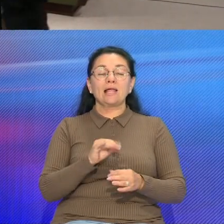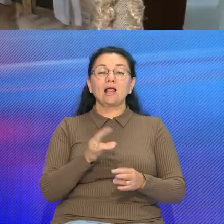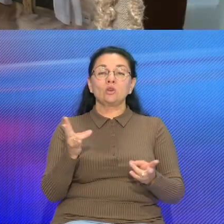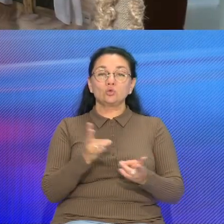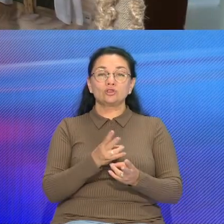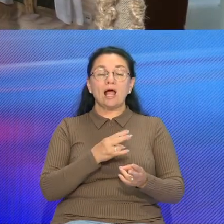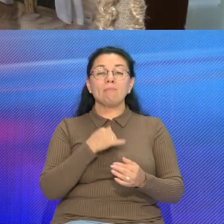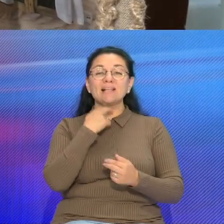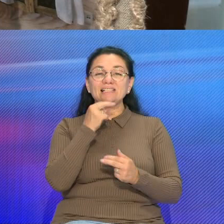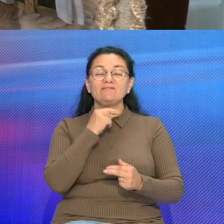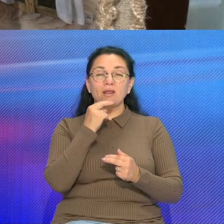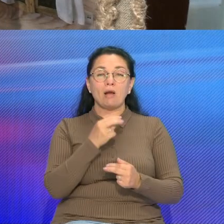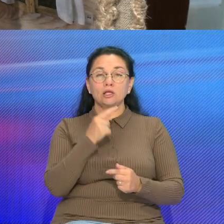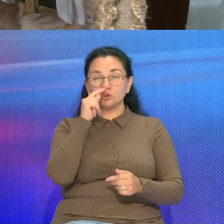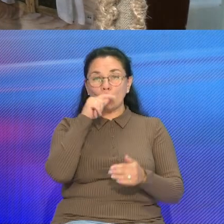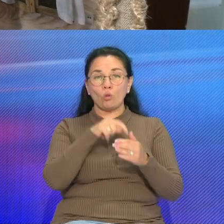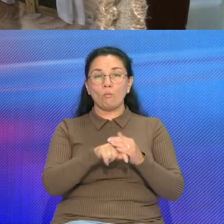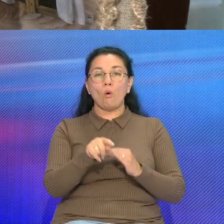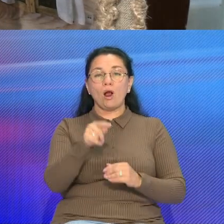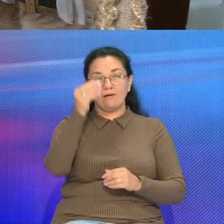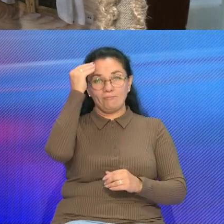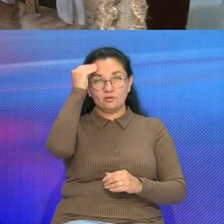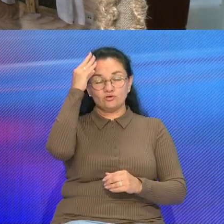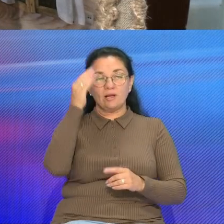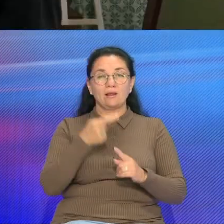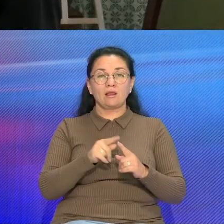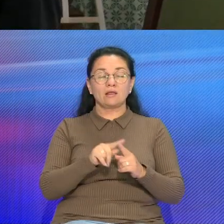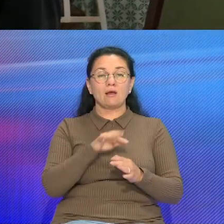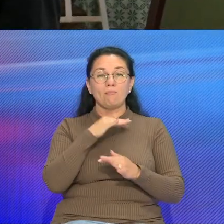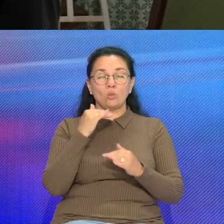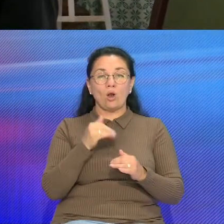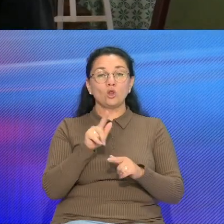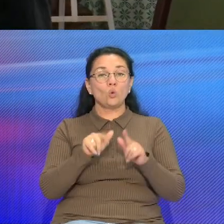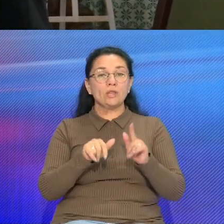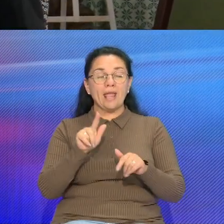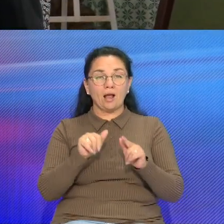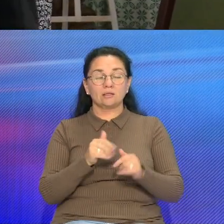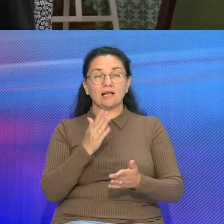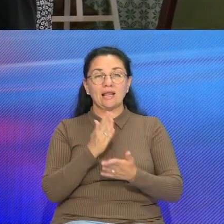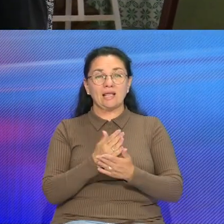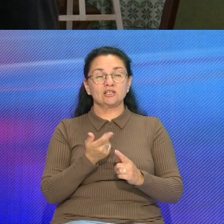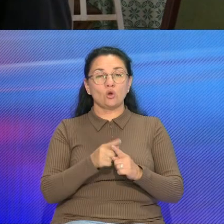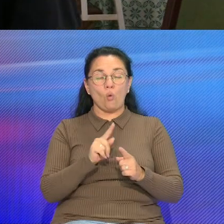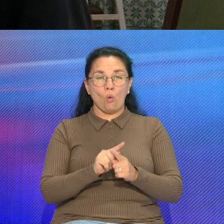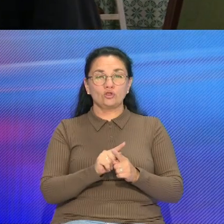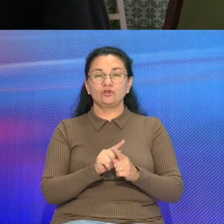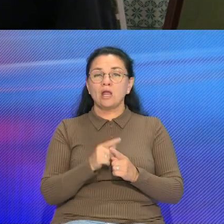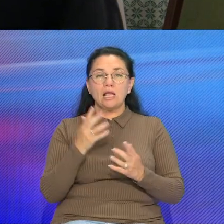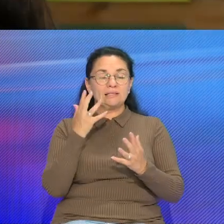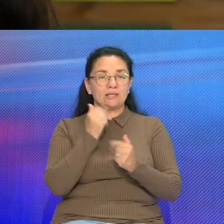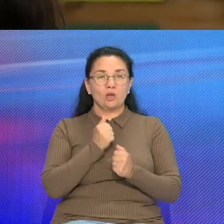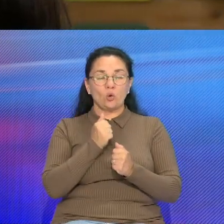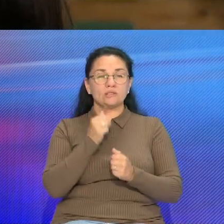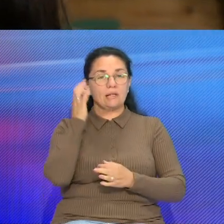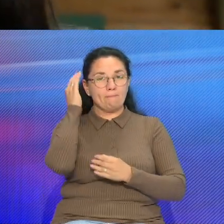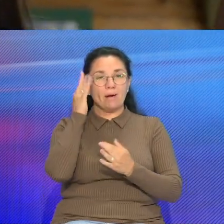зауважить, что глубокий сенс мая кожный замаль 200 выставочных экспонатов, але не которые примушают серьезно поразважать над задумой автора